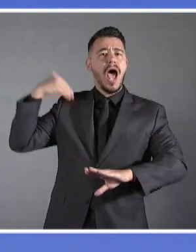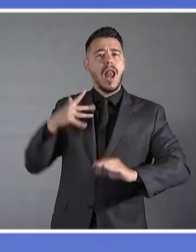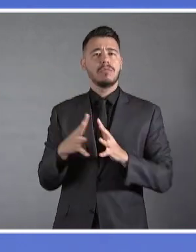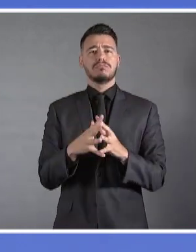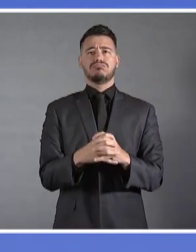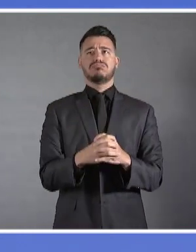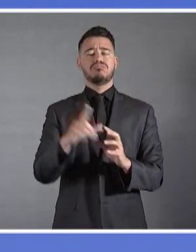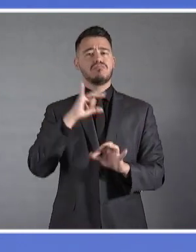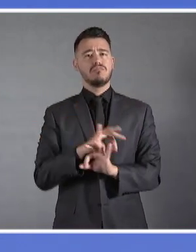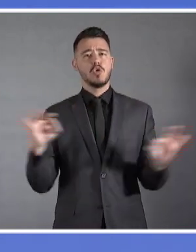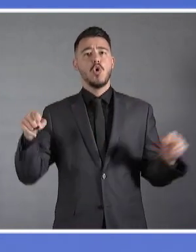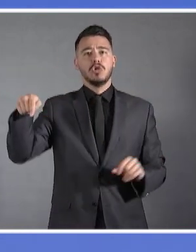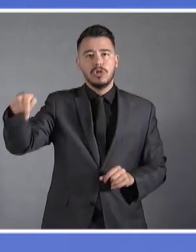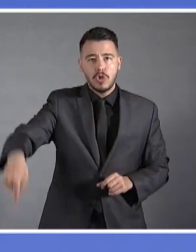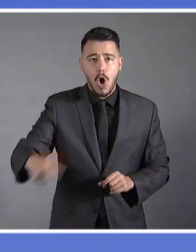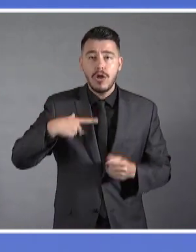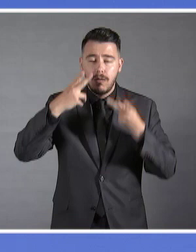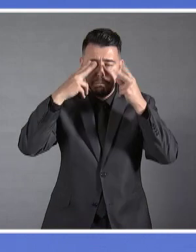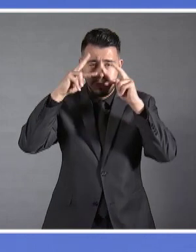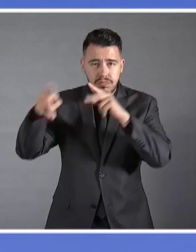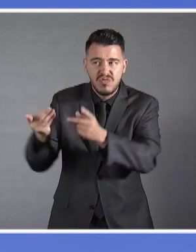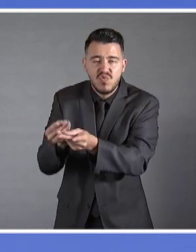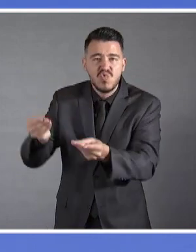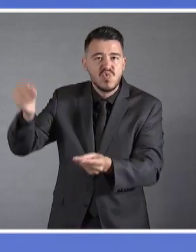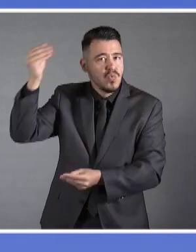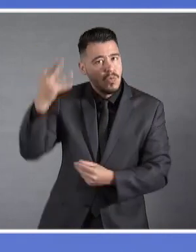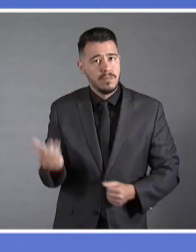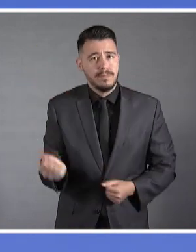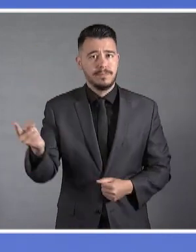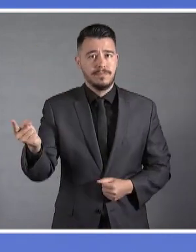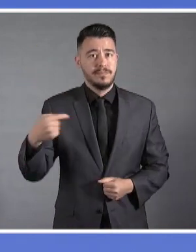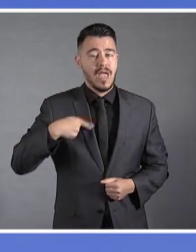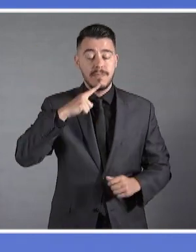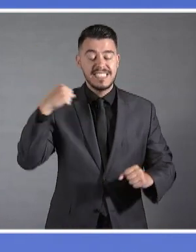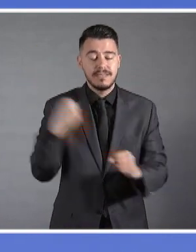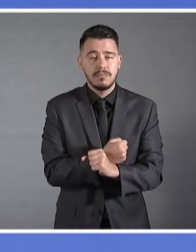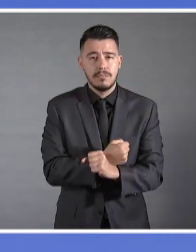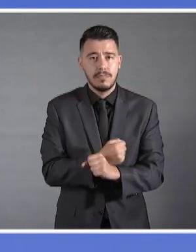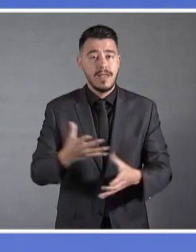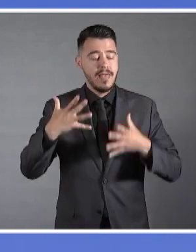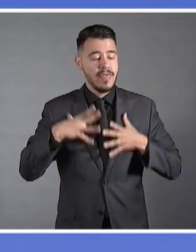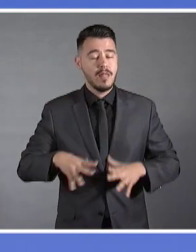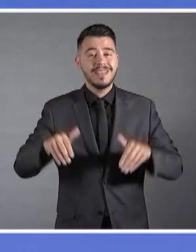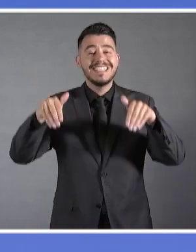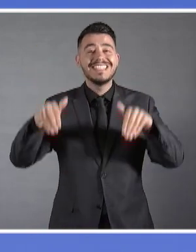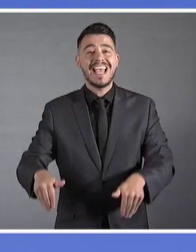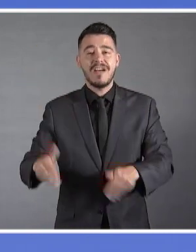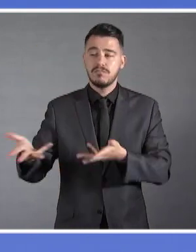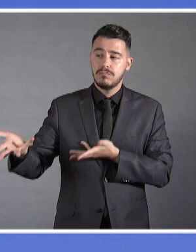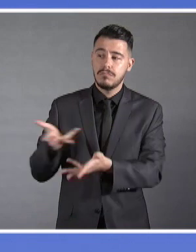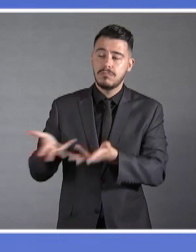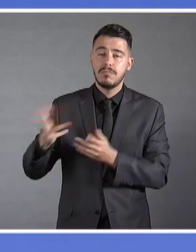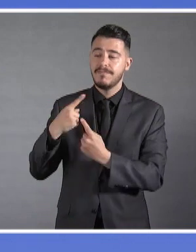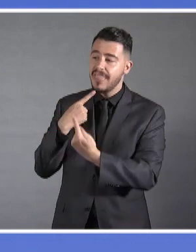Πολύ ορθά, ωστόσο εμείς, επιμένουμε σε έναν έντιμο στη βάση του αμοιβαίου σεβασμού διάλογο με τους γειτονές